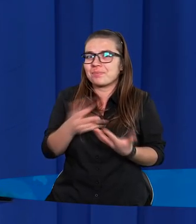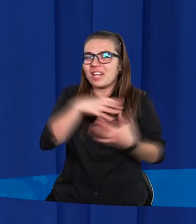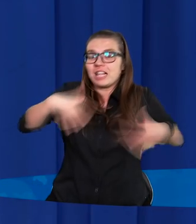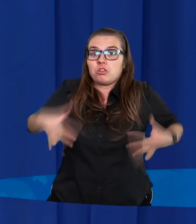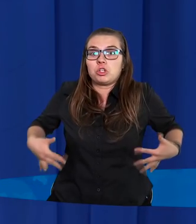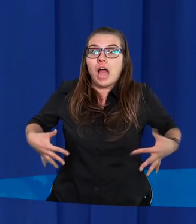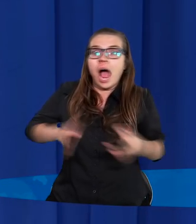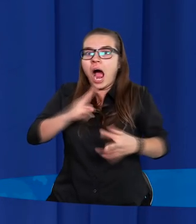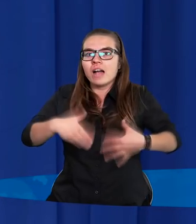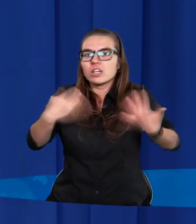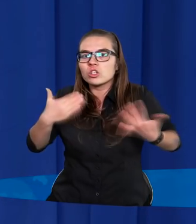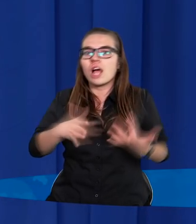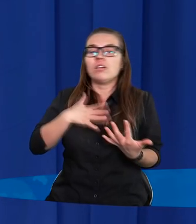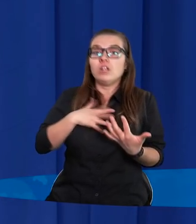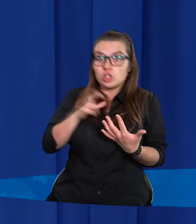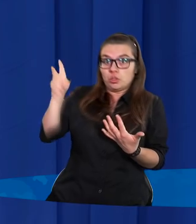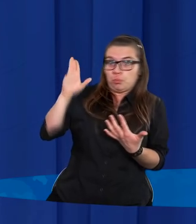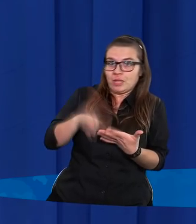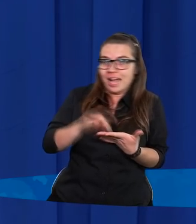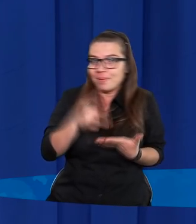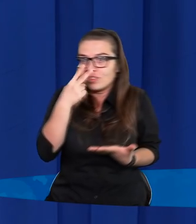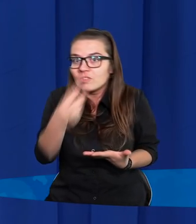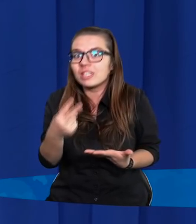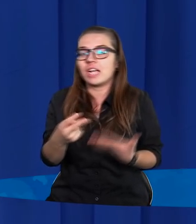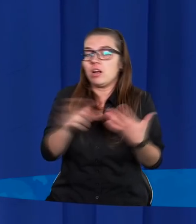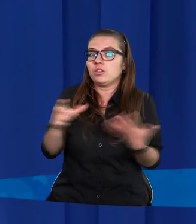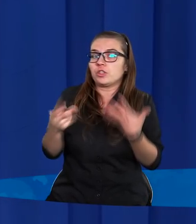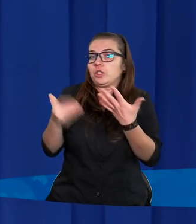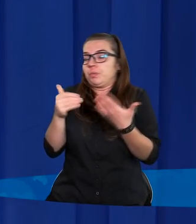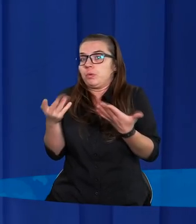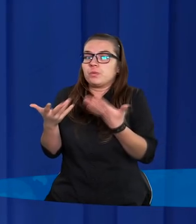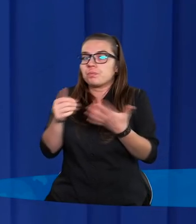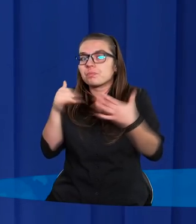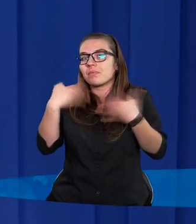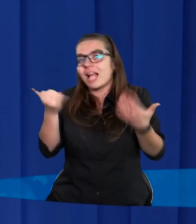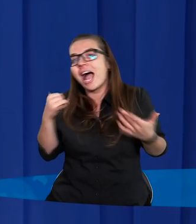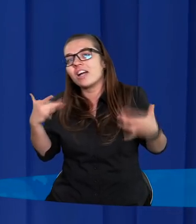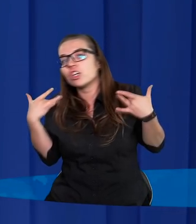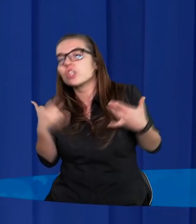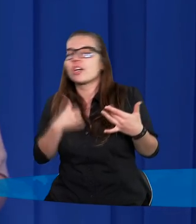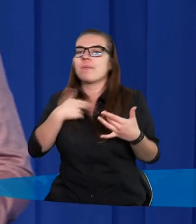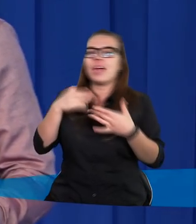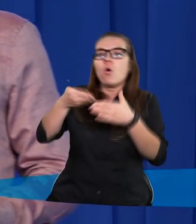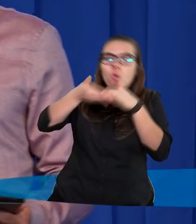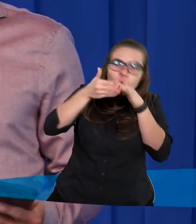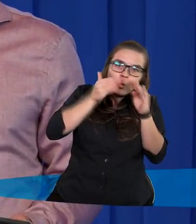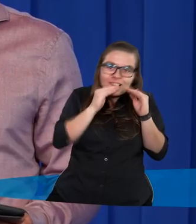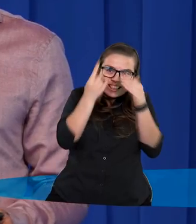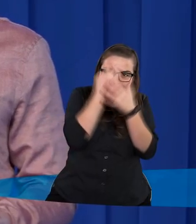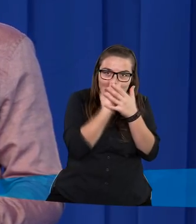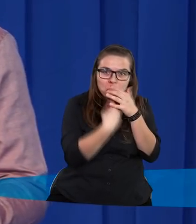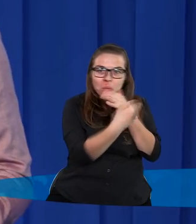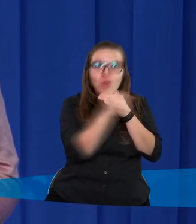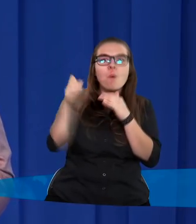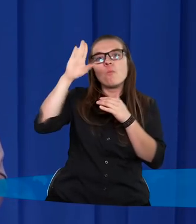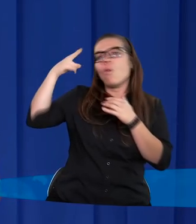każdego dnia. Czy Pan Bóg to na pewno widział? Może da się jakoś żyć, żeby mnie nie zobaczył? Może wejdę do jakiejś ciemnej piwnicy